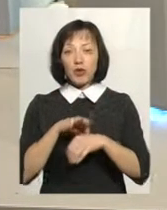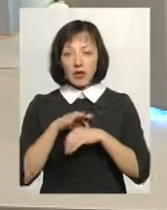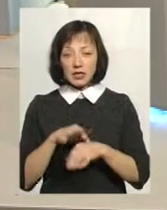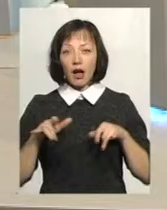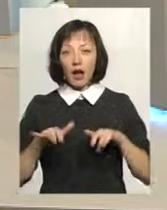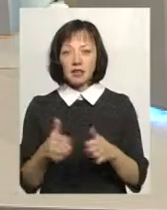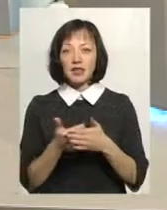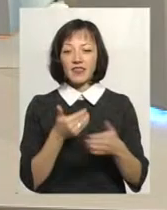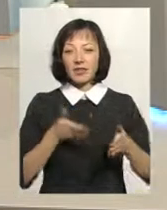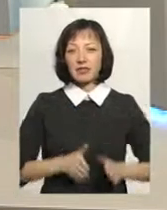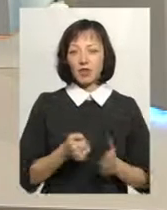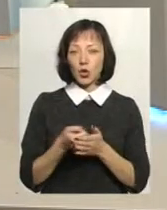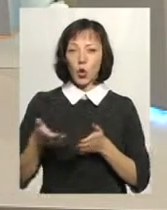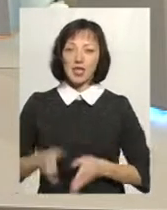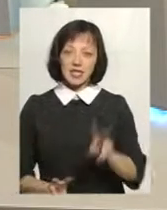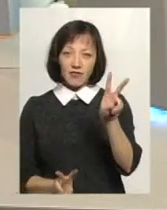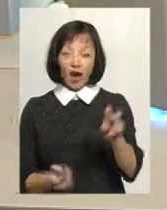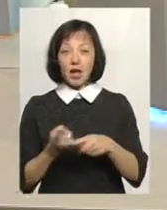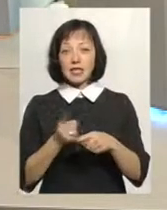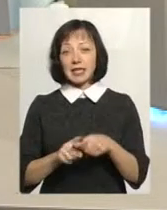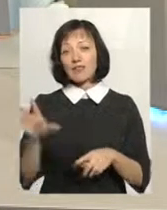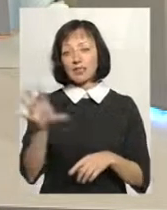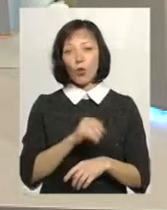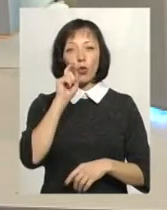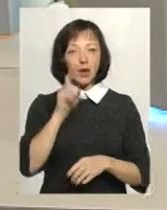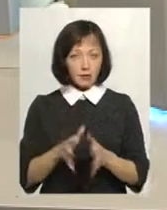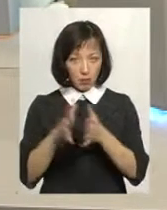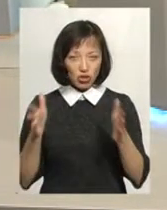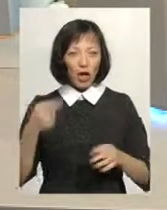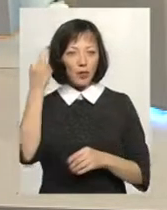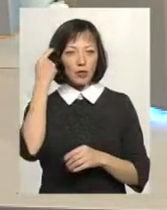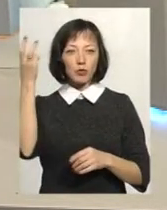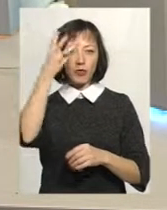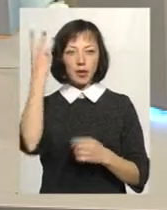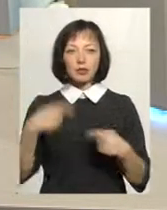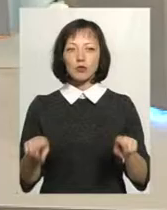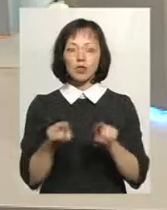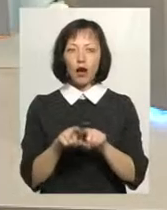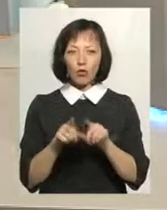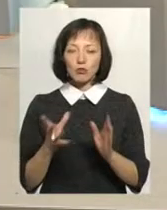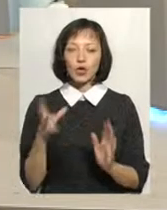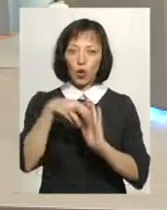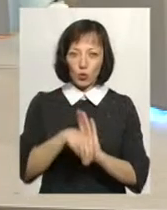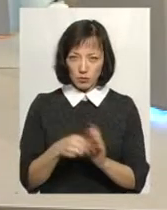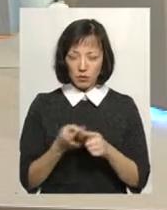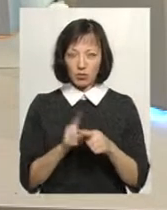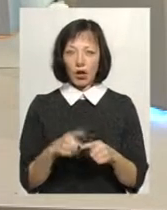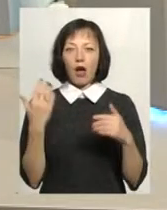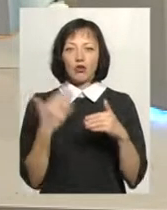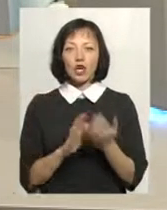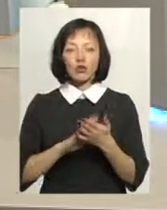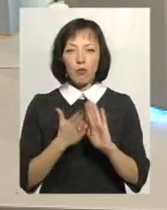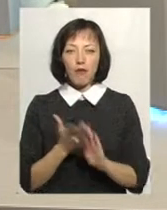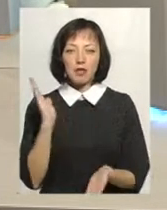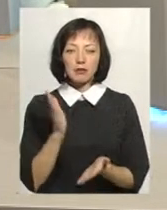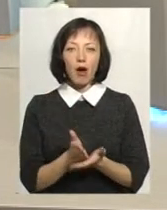акцію від Різдва до Різдва. Це буде і всеукраїнський масштаб, і, я думаю, і в Хмельницьку також ми долучимося до цього. Ми вже домовились,